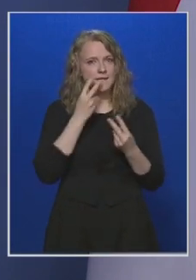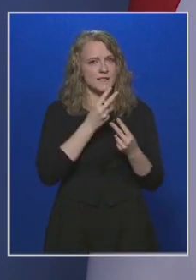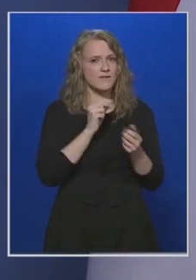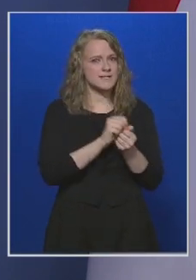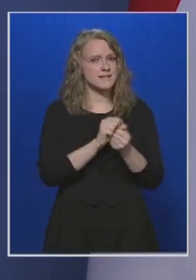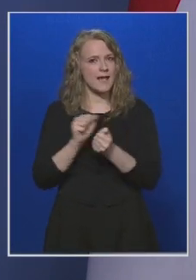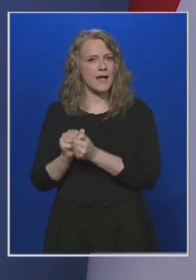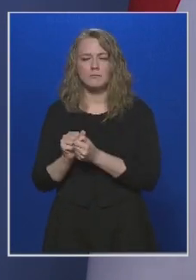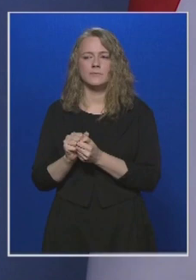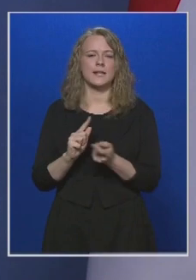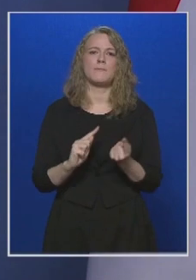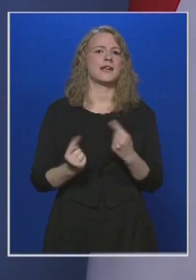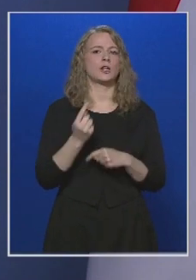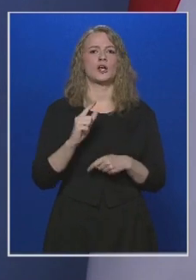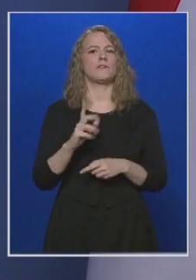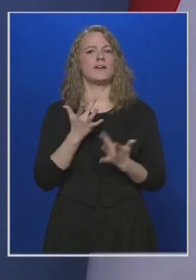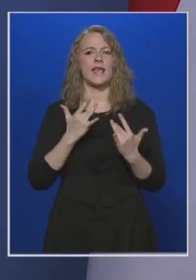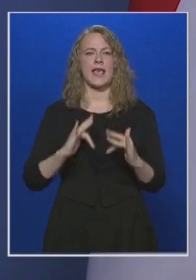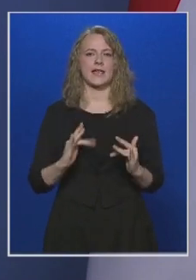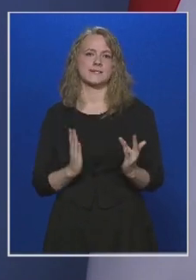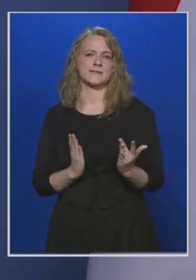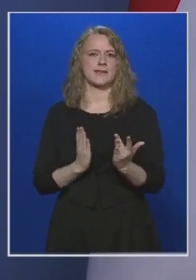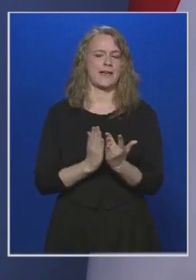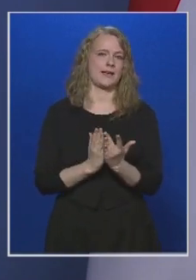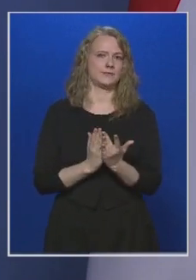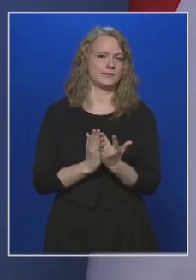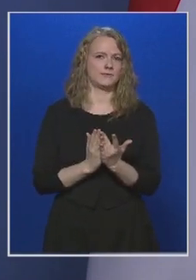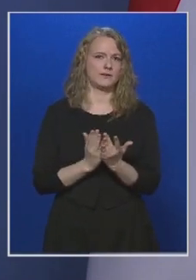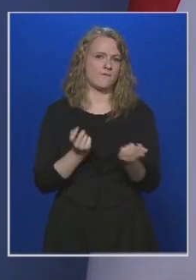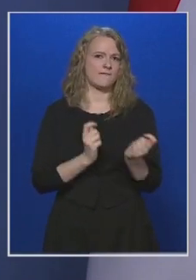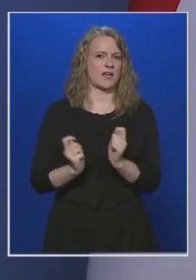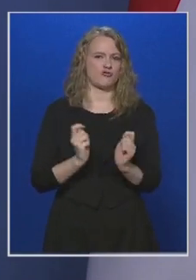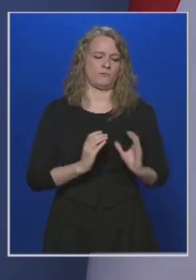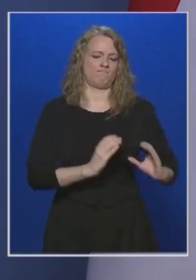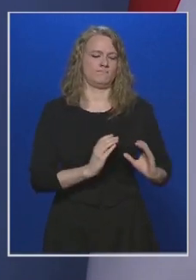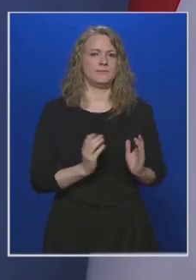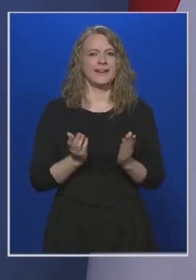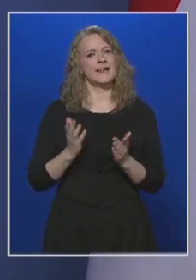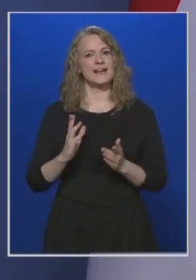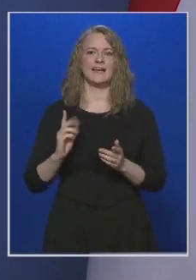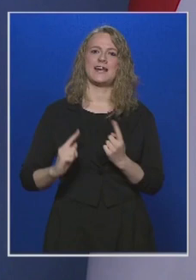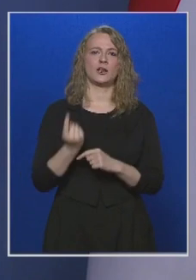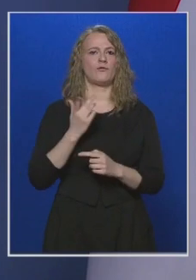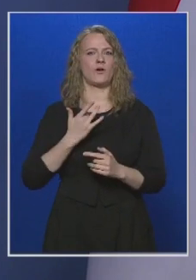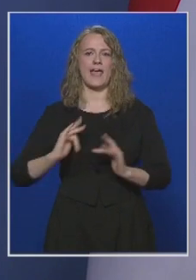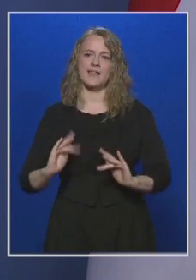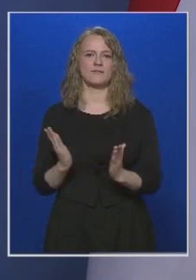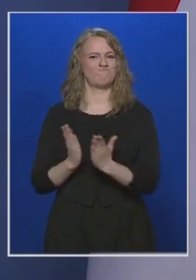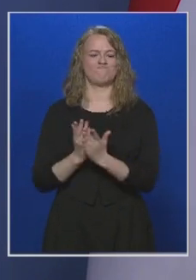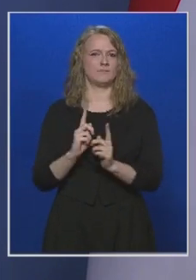tekintve nem egy rendkívüli helyzetre vásároltak be, vagy amelyeket nem egy rendkívüli helyzetre vásároltak meg.